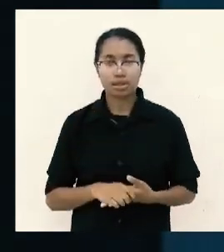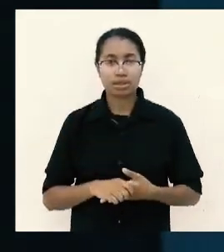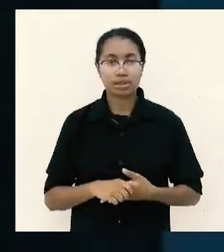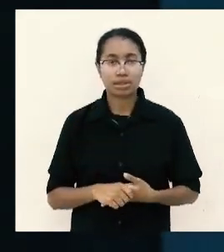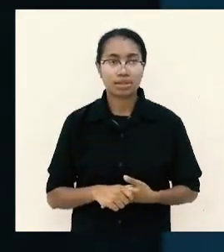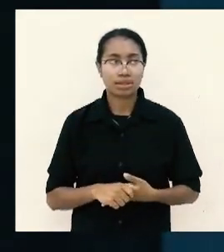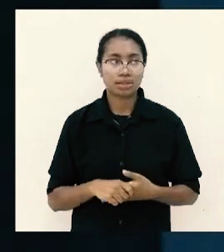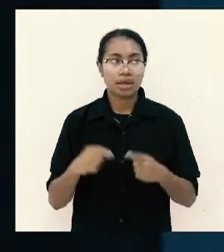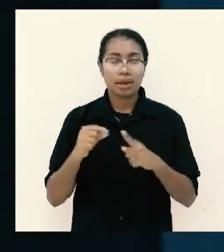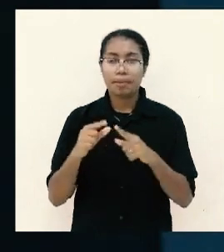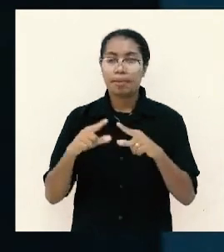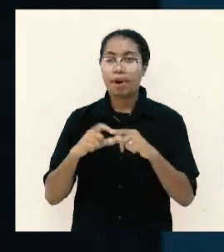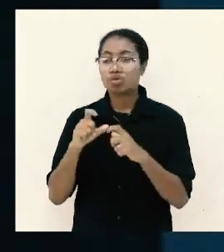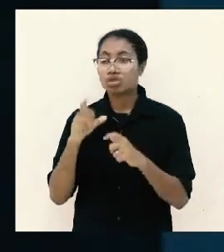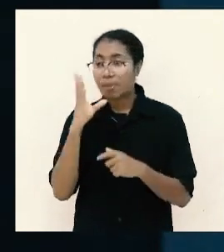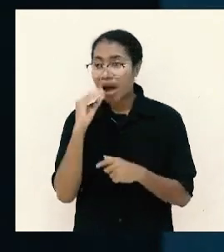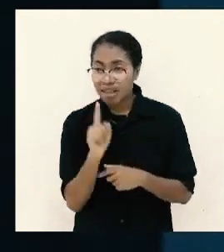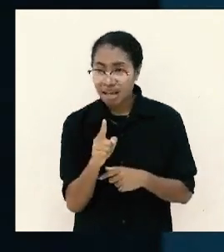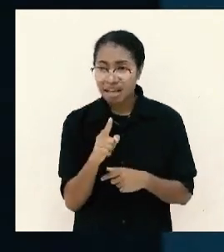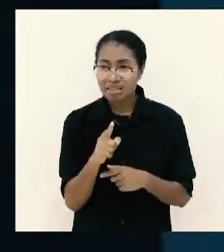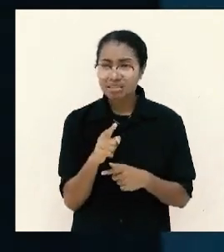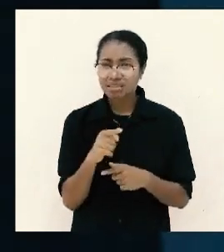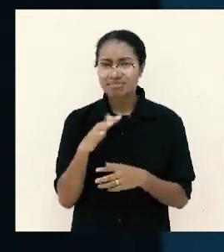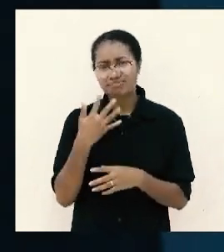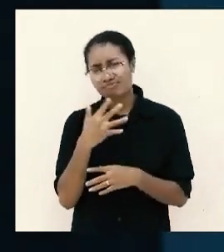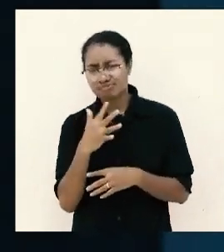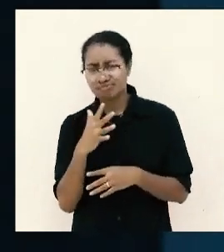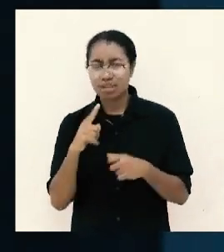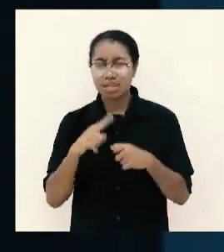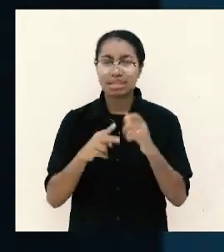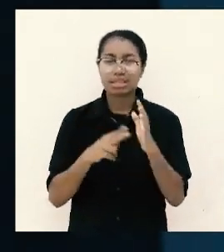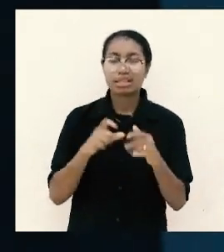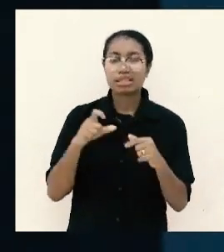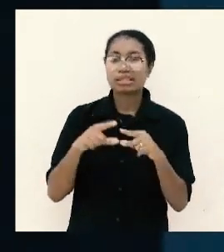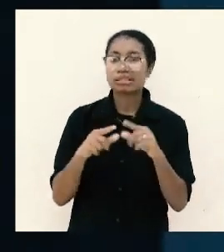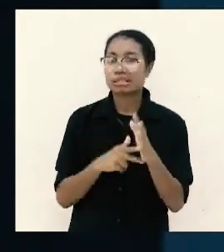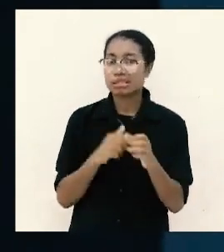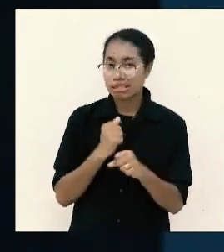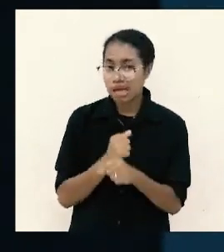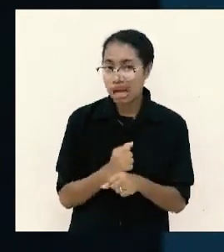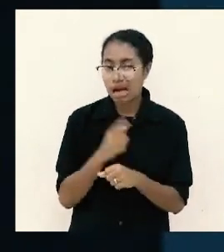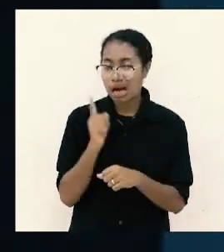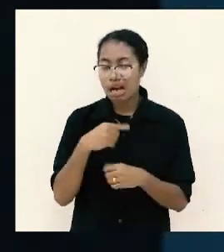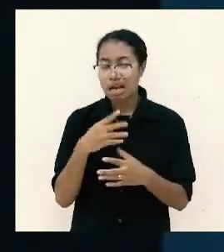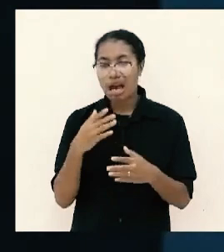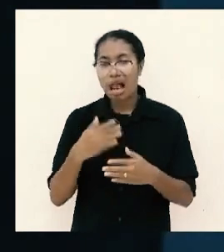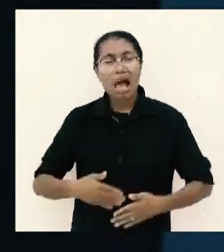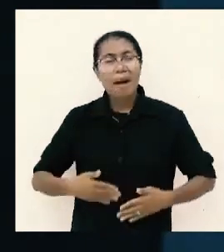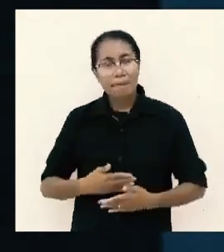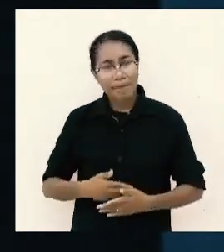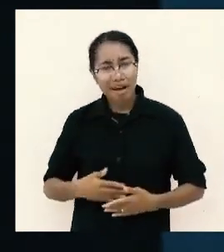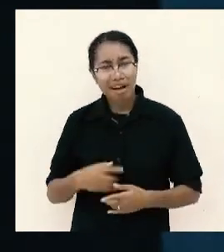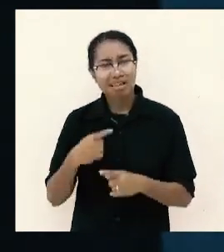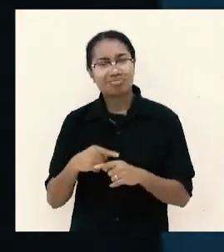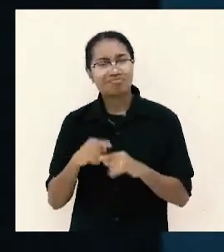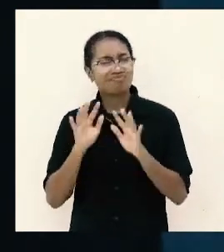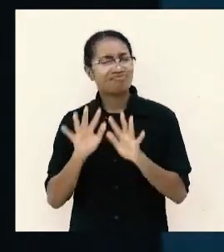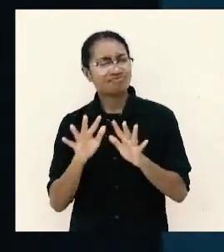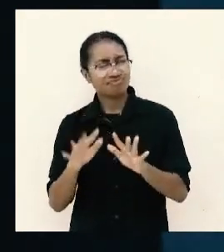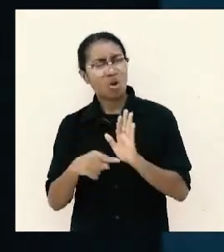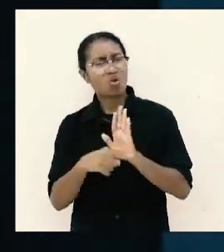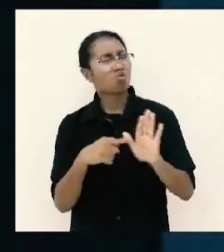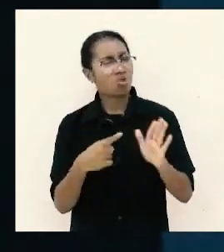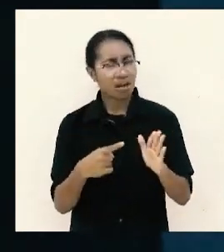Paulus ini berkata kadang-kadang dia kenyang kadang-kadang dia lapar kadang-kadang lipah kadang-kadang kurang naik turun yang terus